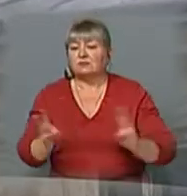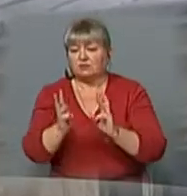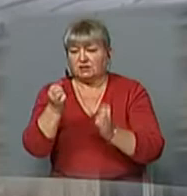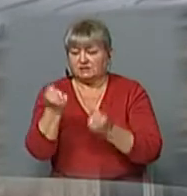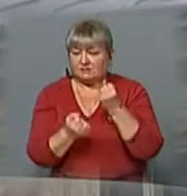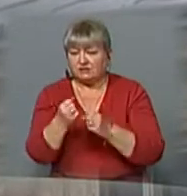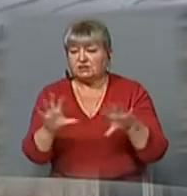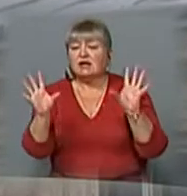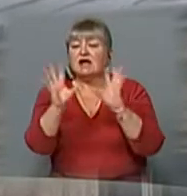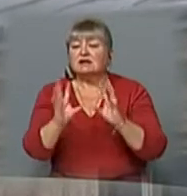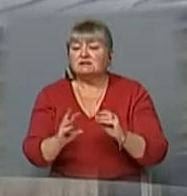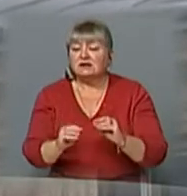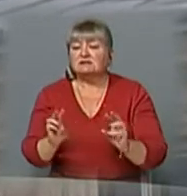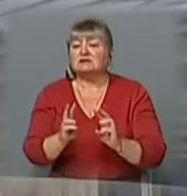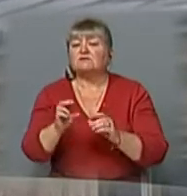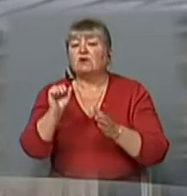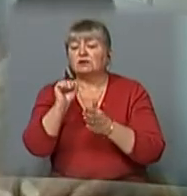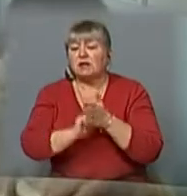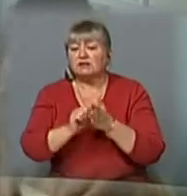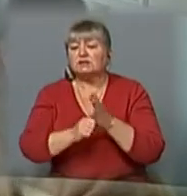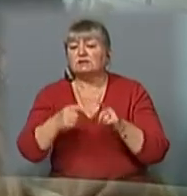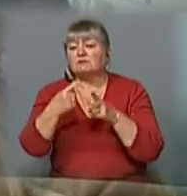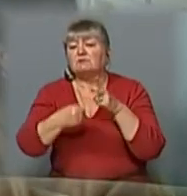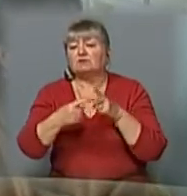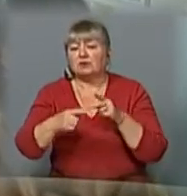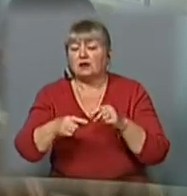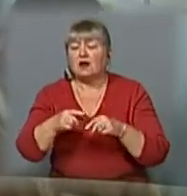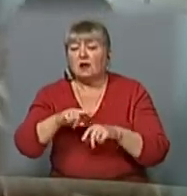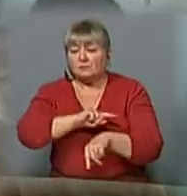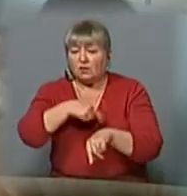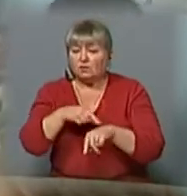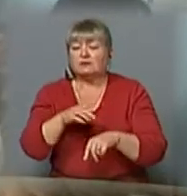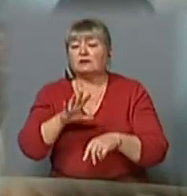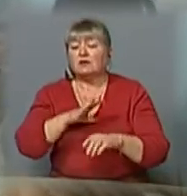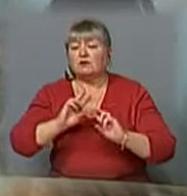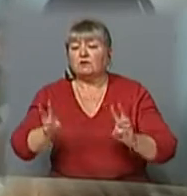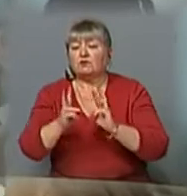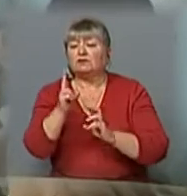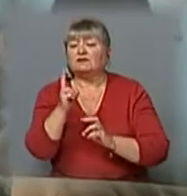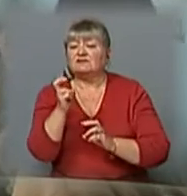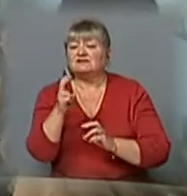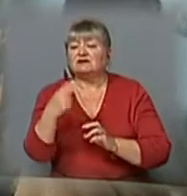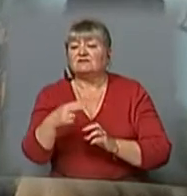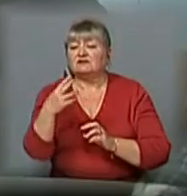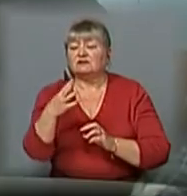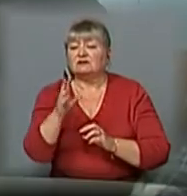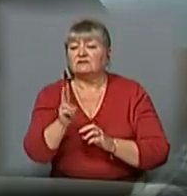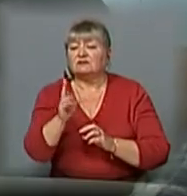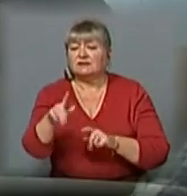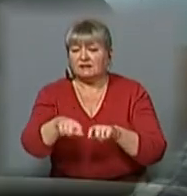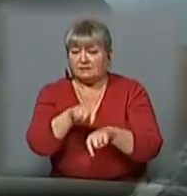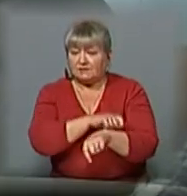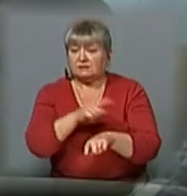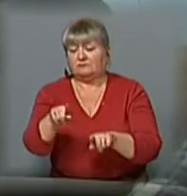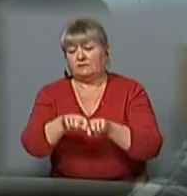Загасили вогонь через півтори години. Вигоріло майже 200 квадратних метрів даху. А за цим фактом правоохоронці відкрили кримінальне